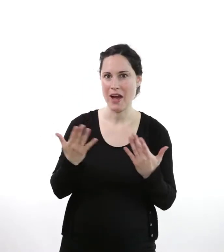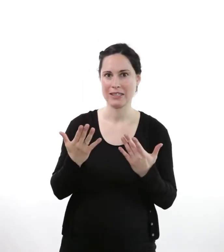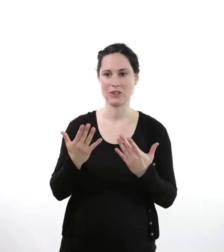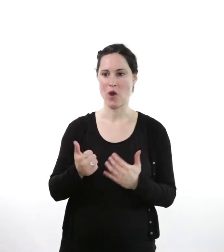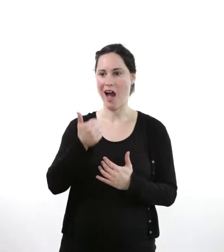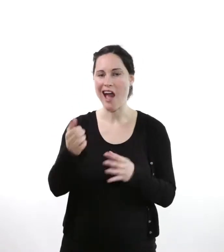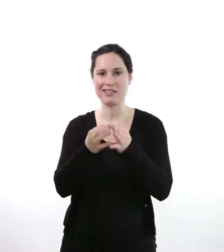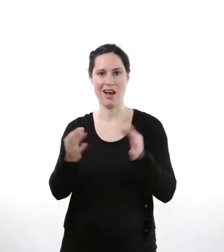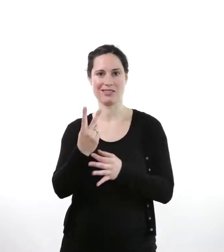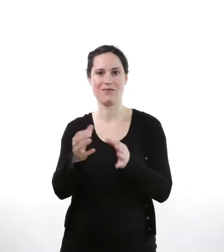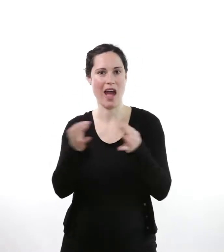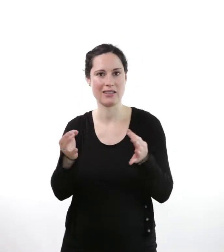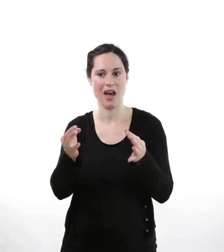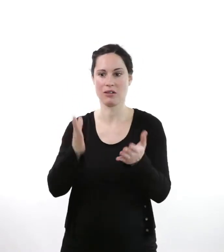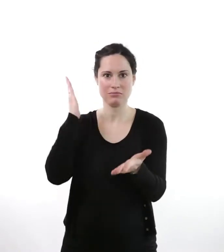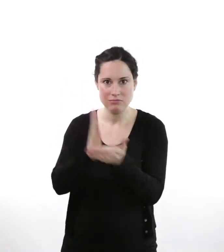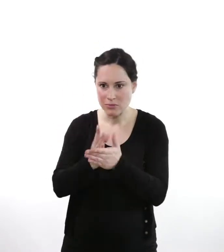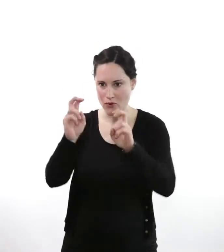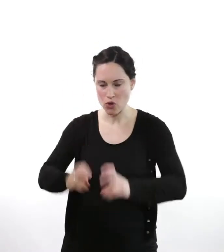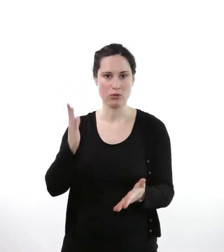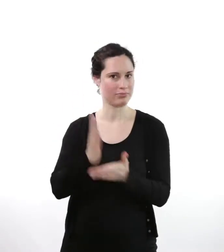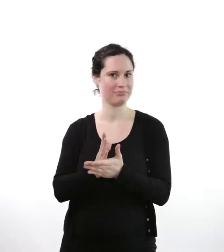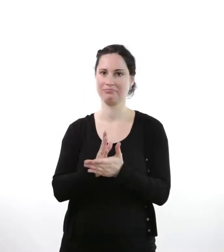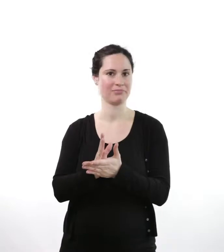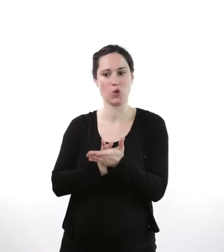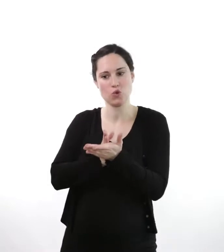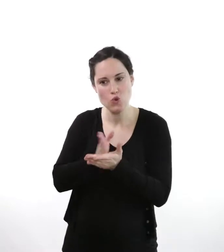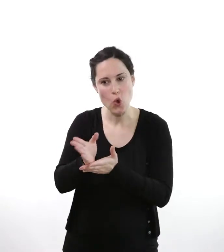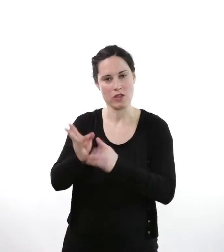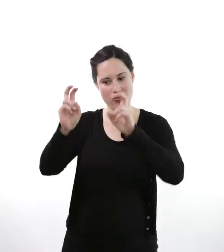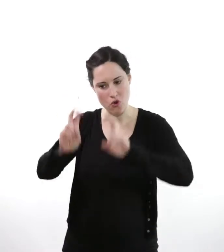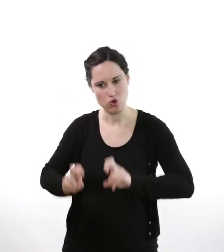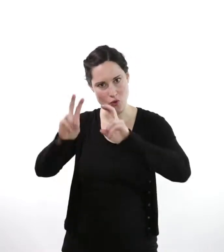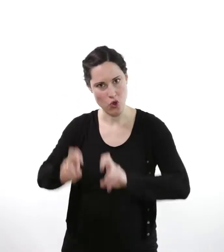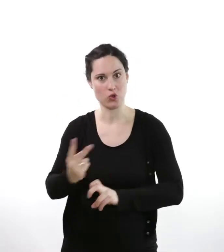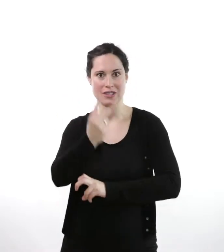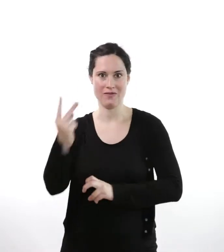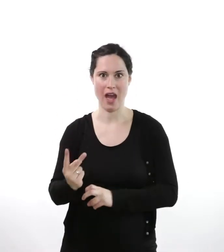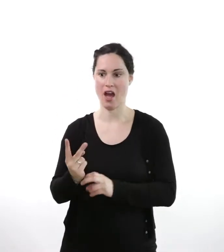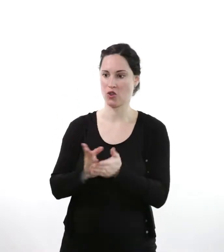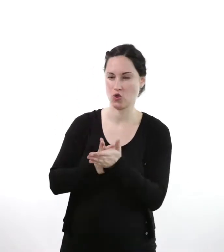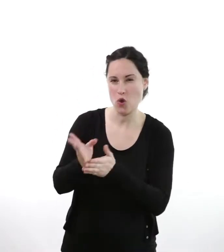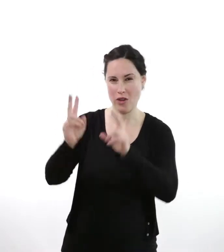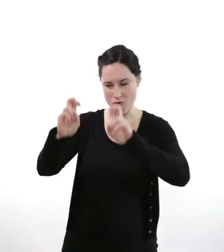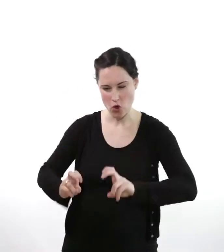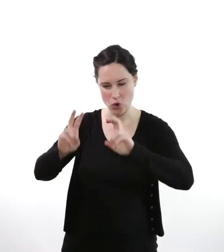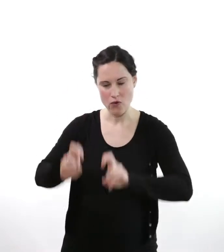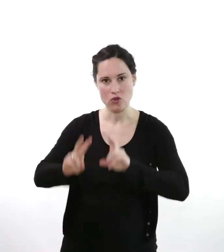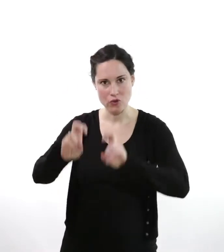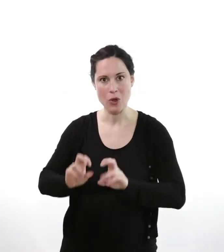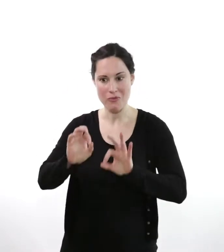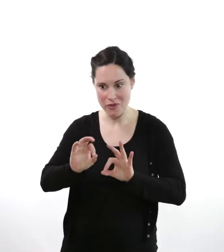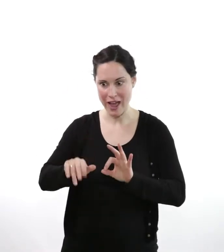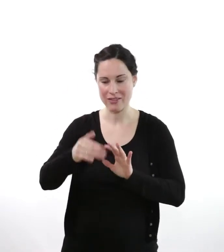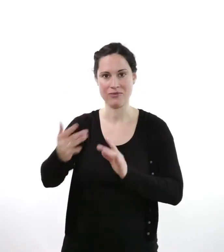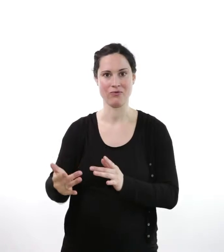Wissenschaft hat uns begeistert, das nicht bloß ein Prozess ist, der ein, zwei Tage dauert, sondern wirklich kontinuierlich bis zu zwei Jahre. Und wir haben ja wirklich